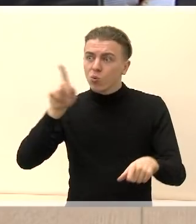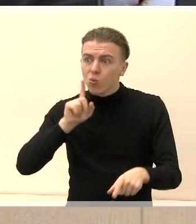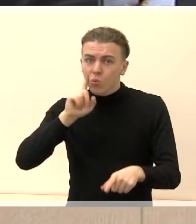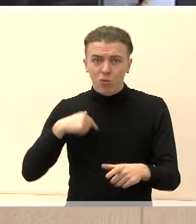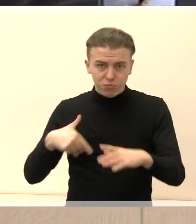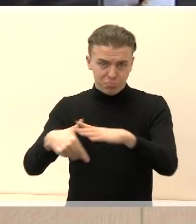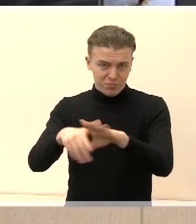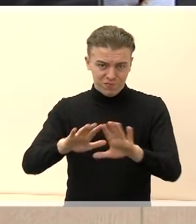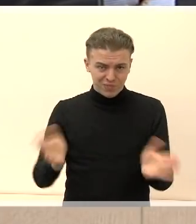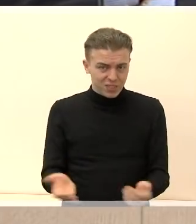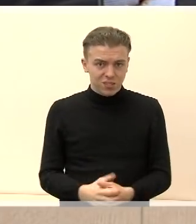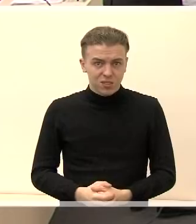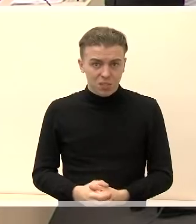Jums.